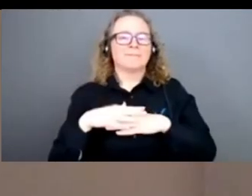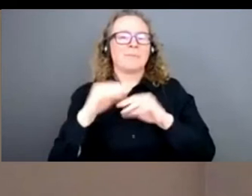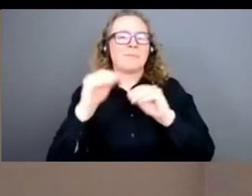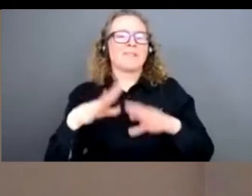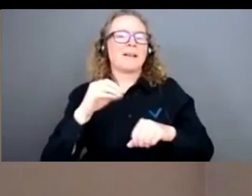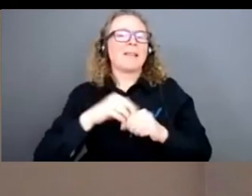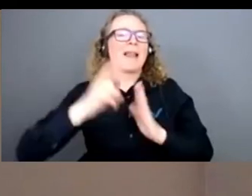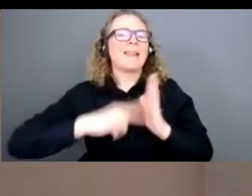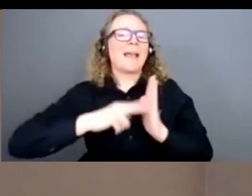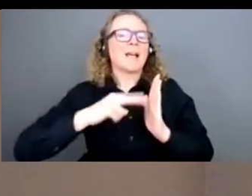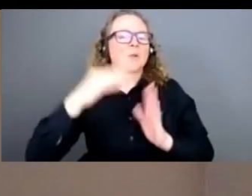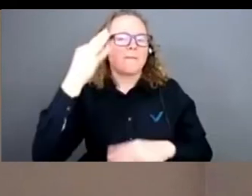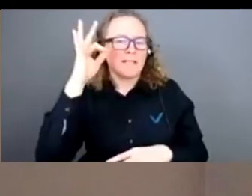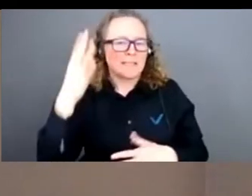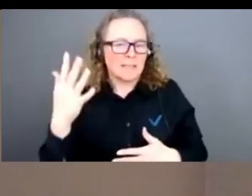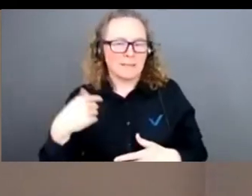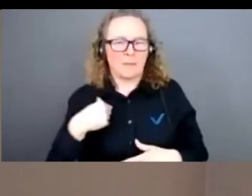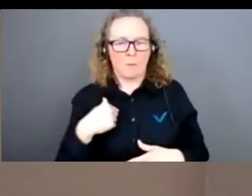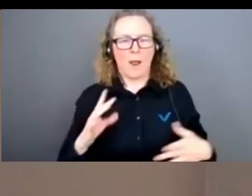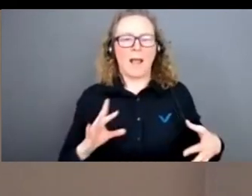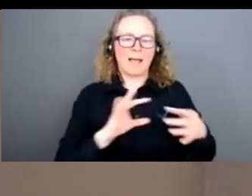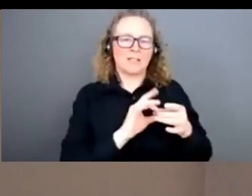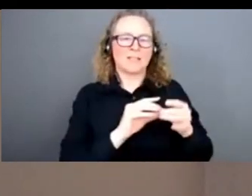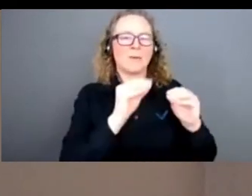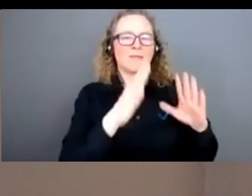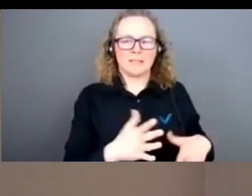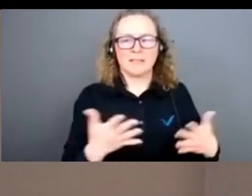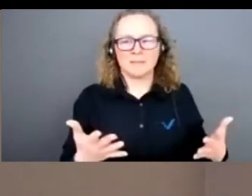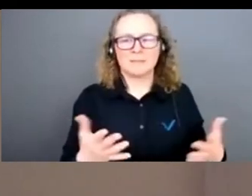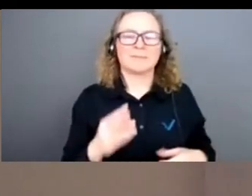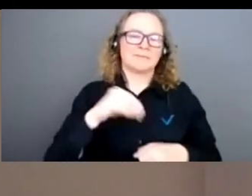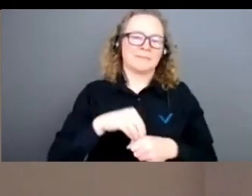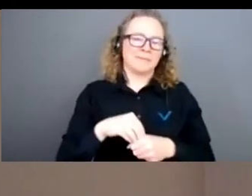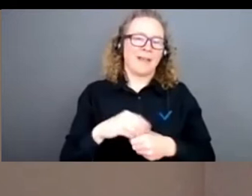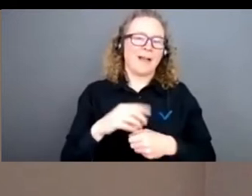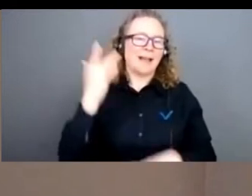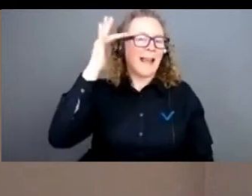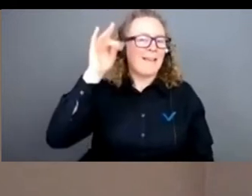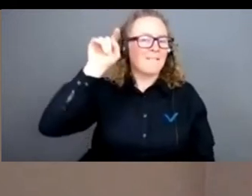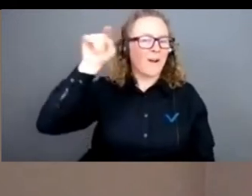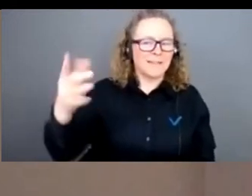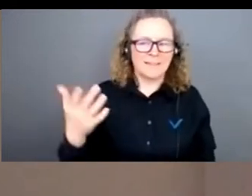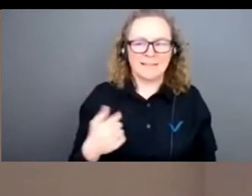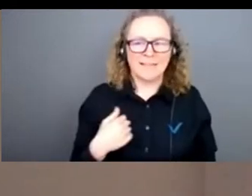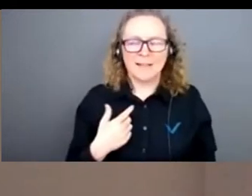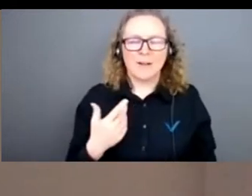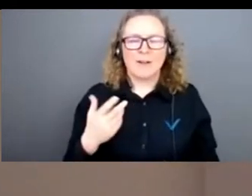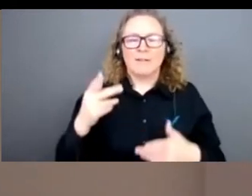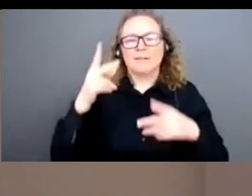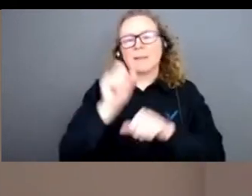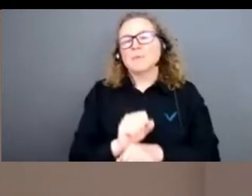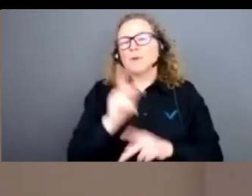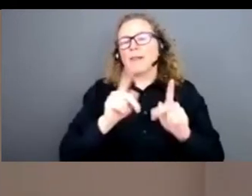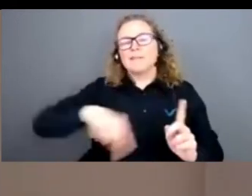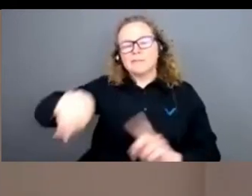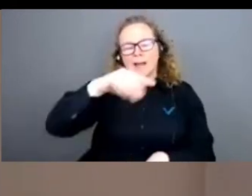oui, alors je suis associate professor, avec mon gros accent français à Yerset-Californie. Je n'arrive pas à passer, en général, ils savent très bien où je viens. Il y a